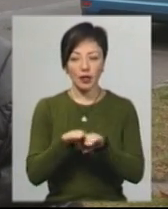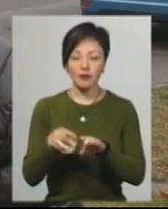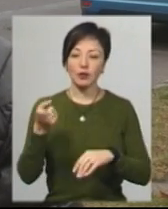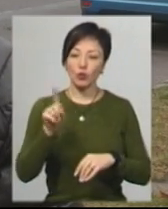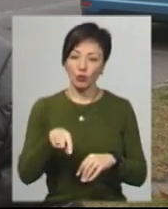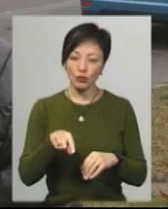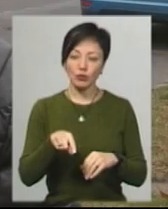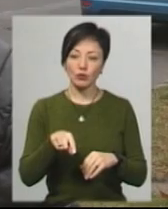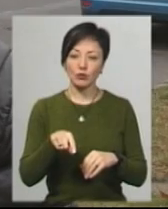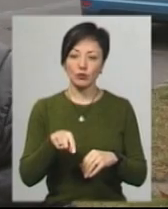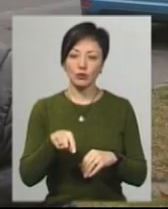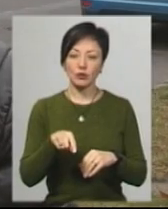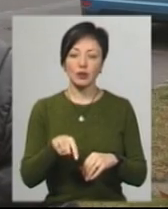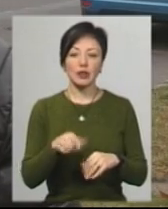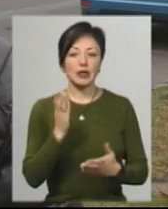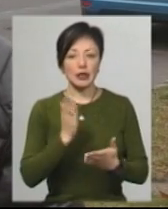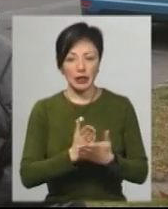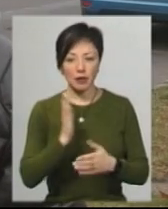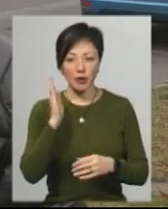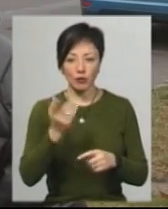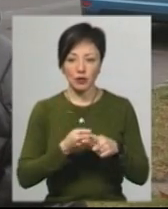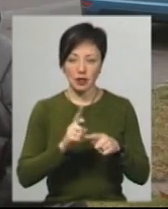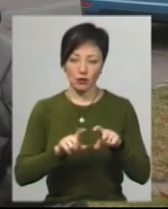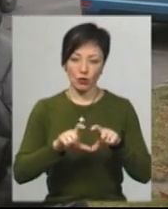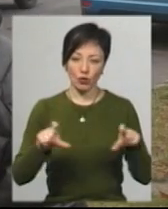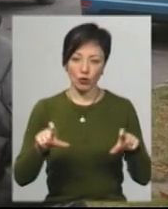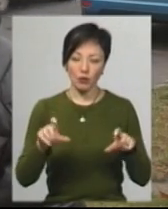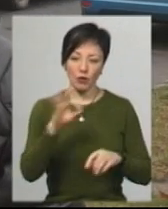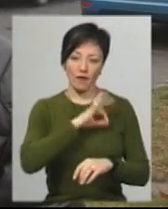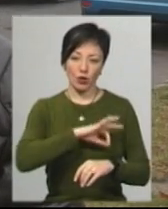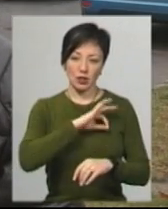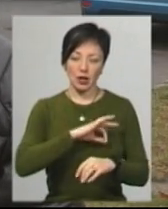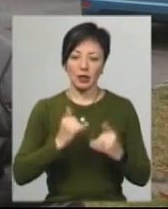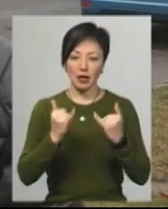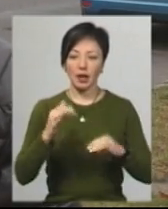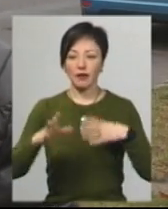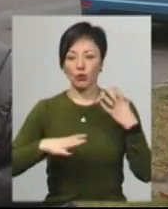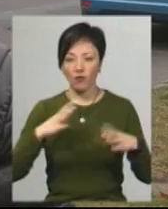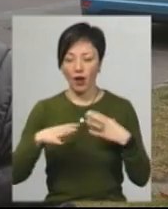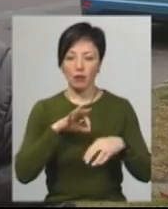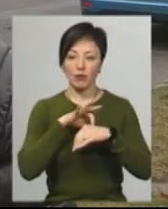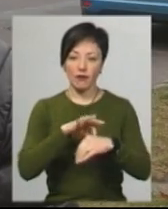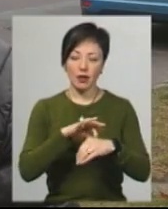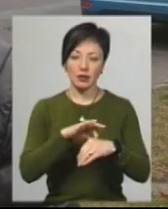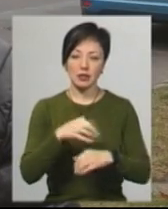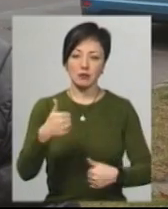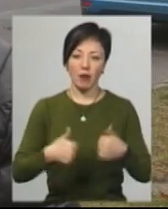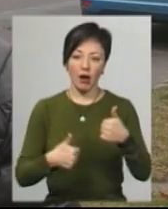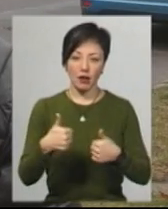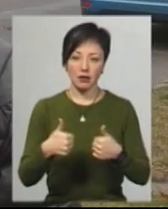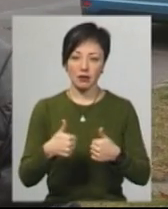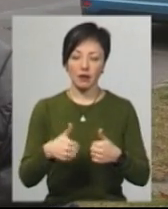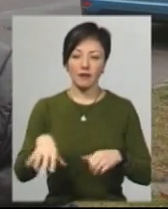Тому є майбутнє в цієї споруди в плані використання для тренувань і проведення змагань